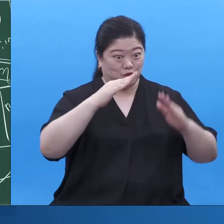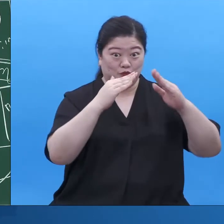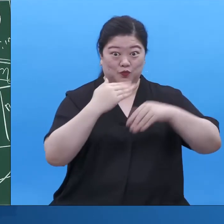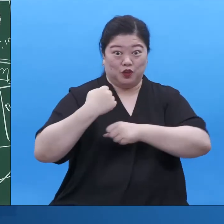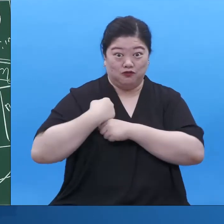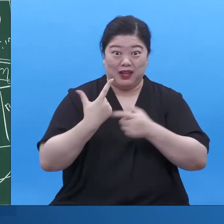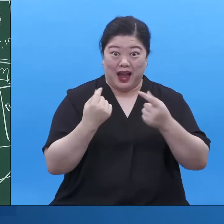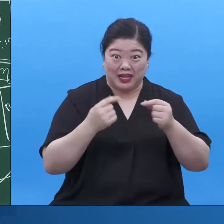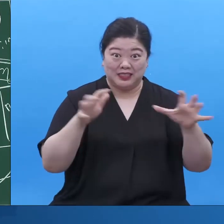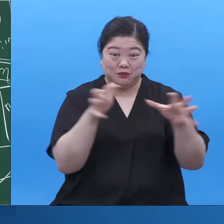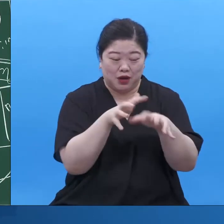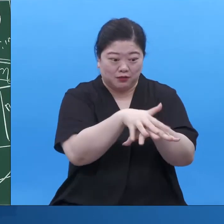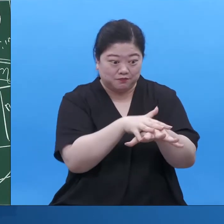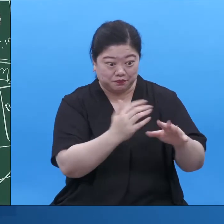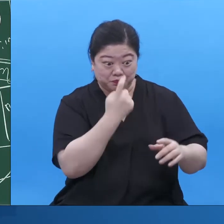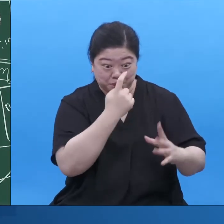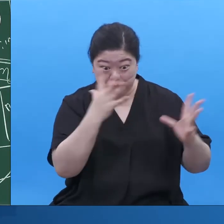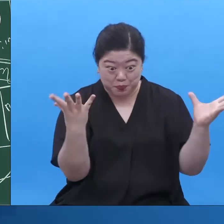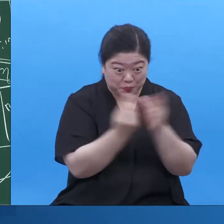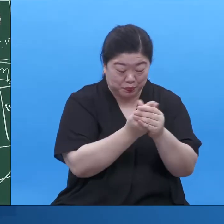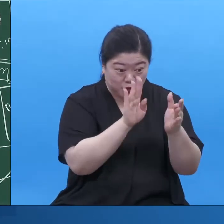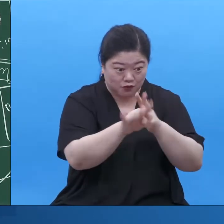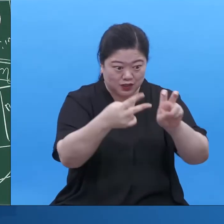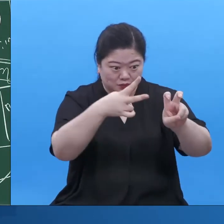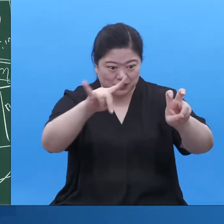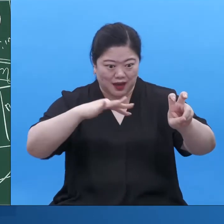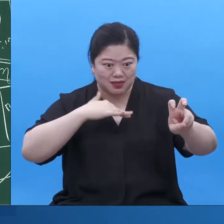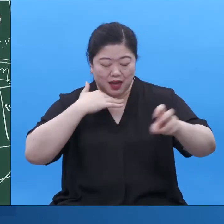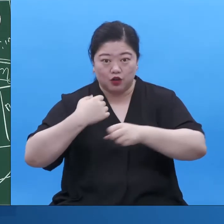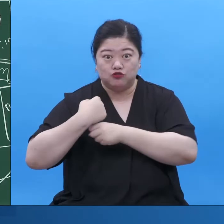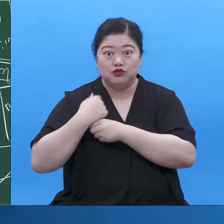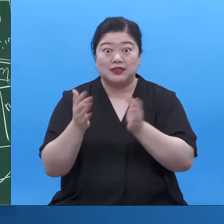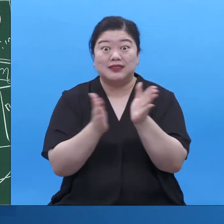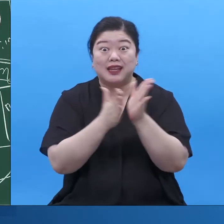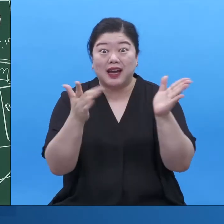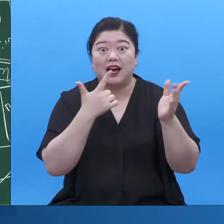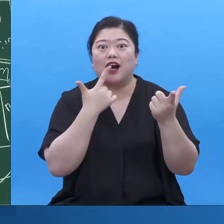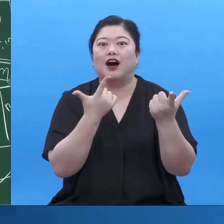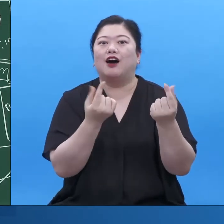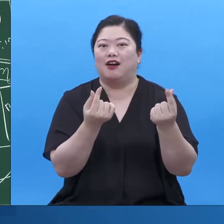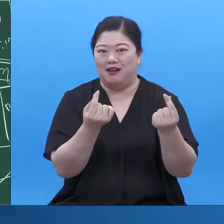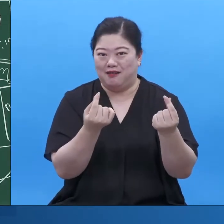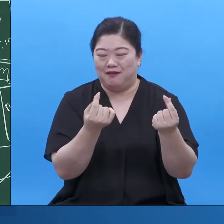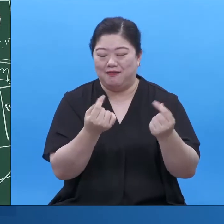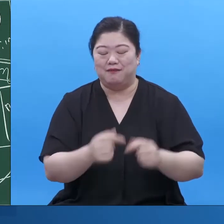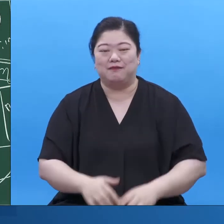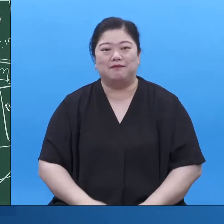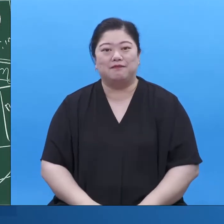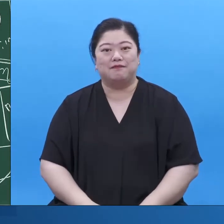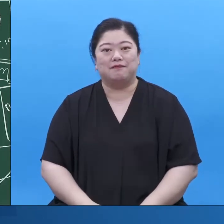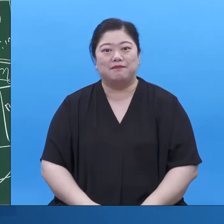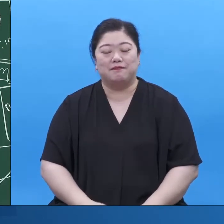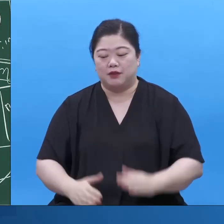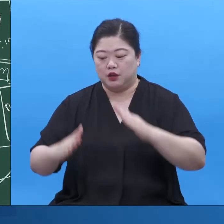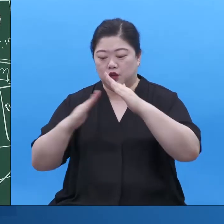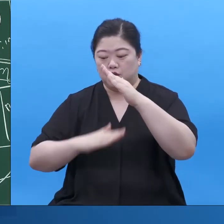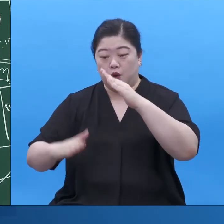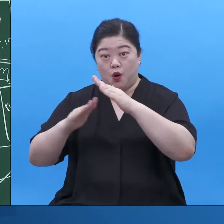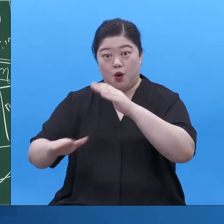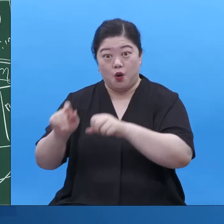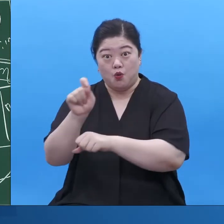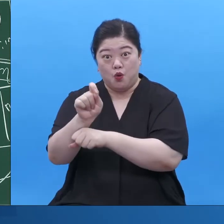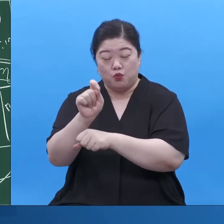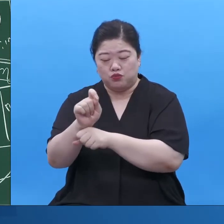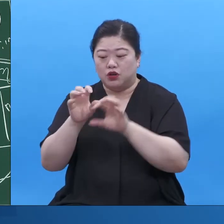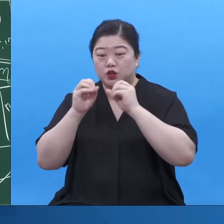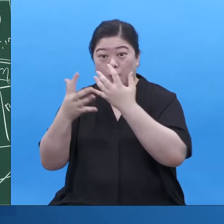계속적인 응답이 이번에 공무원 선교대회 때문에 전교에 일어나게